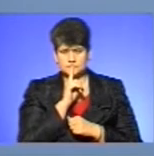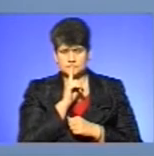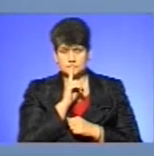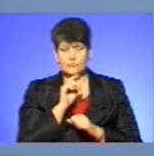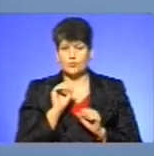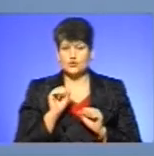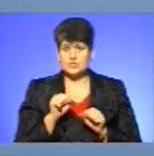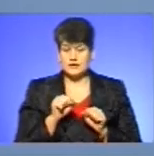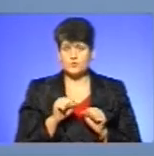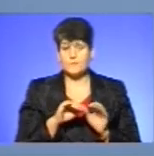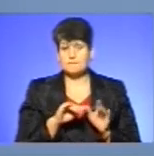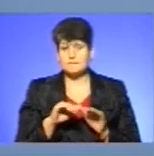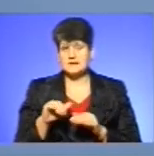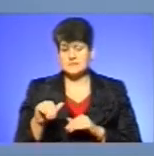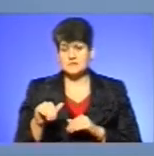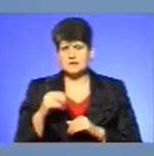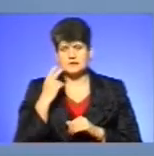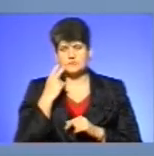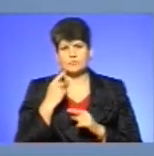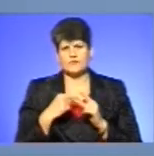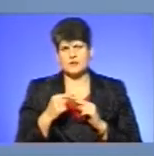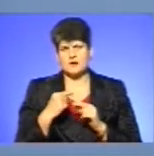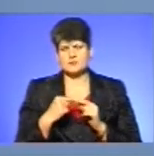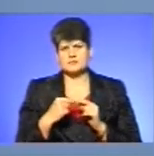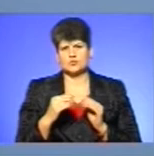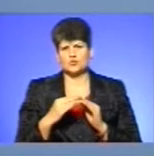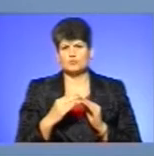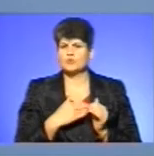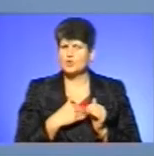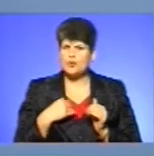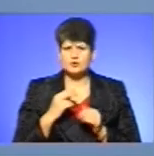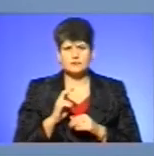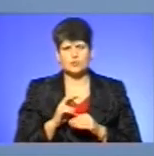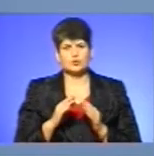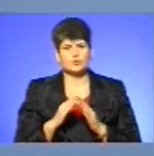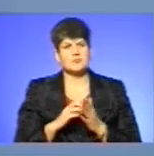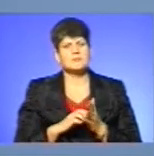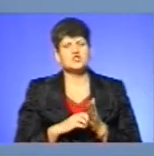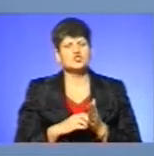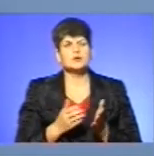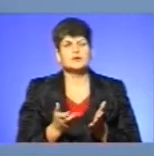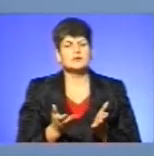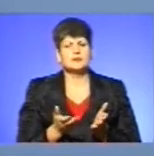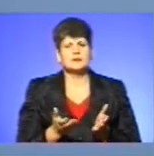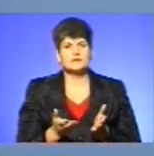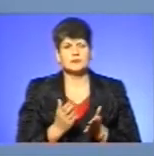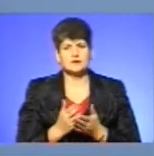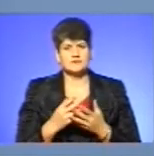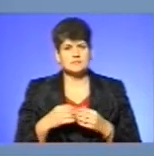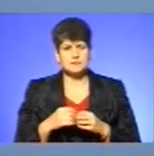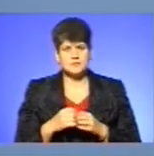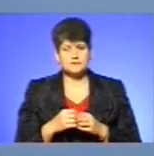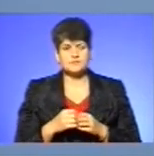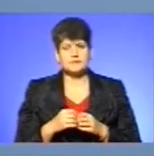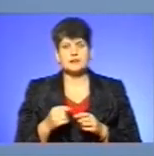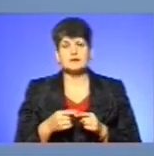Можливо, пізніше, як завжди, повертається додому, чи не хоче йти додому, по якихось причинах, які є в сім'ї. І